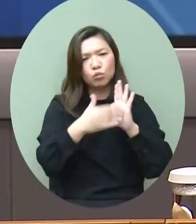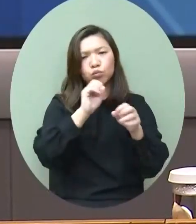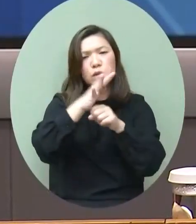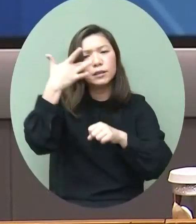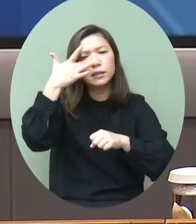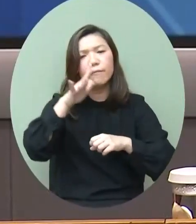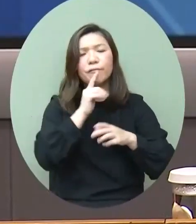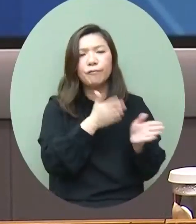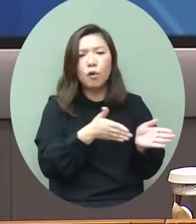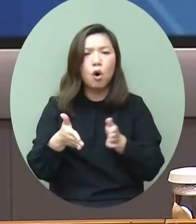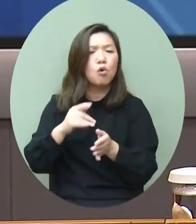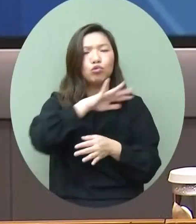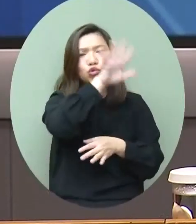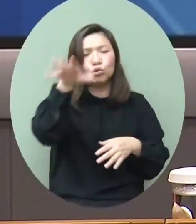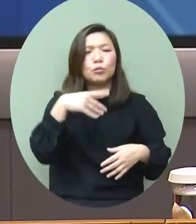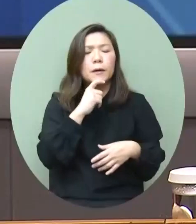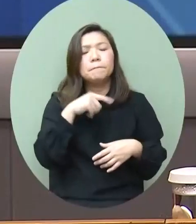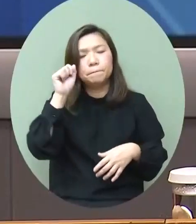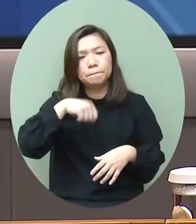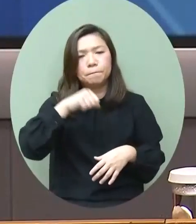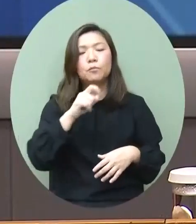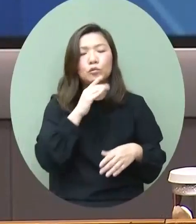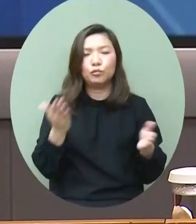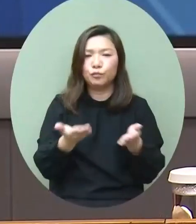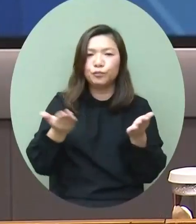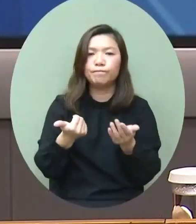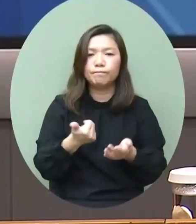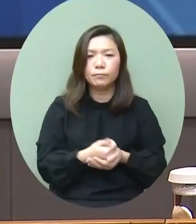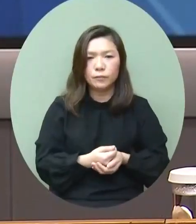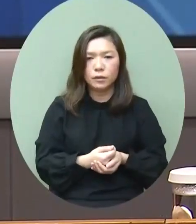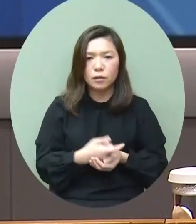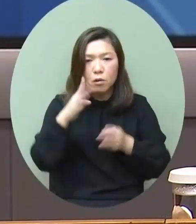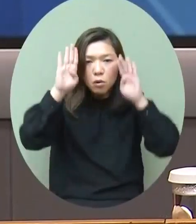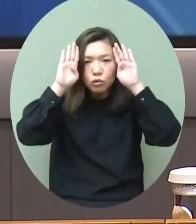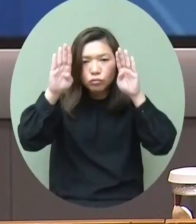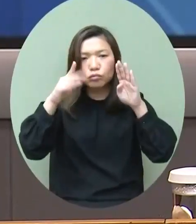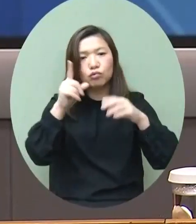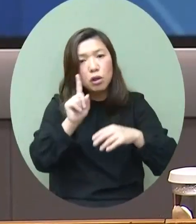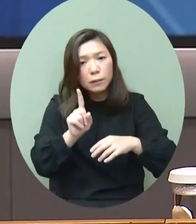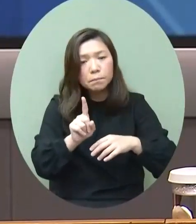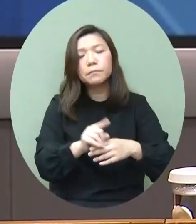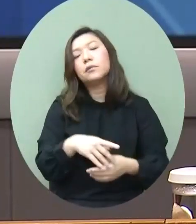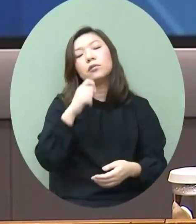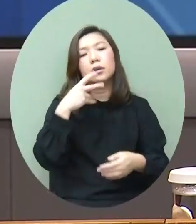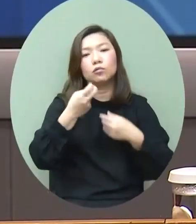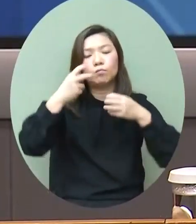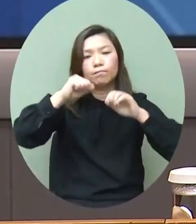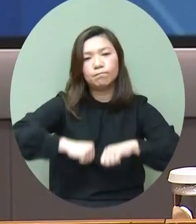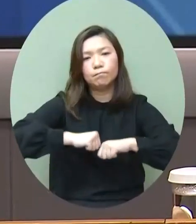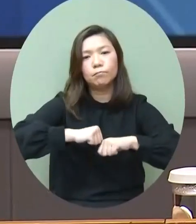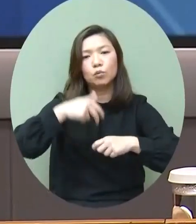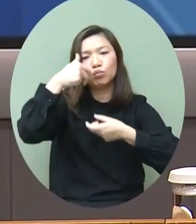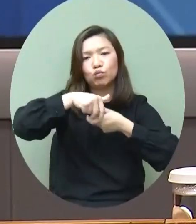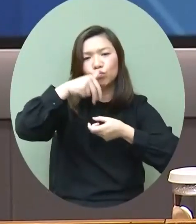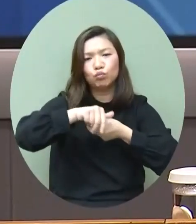路向都得到大家的廣泛認可和歡迎放眼未來在疫情過後我們要持續鞏固和培